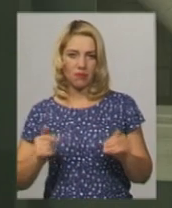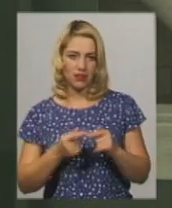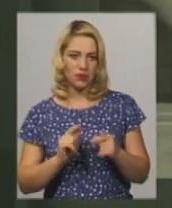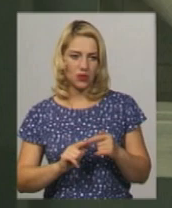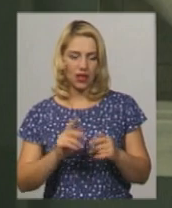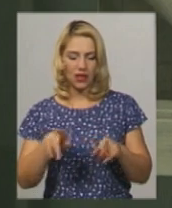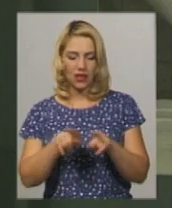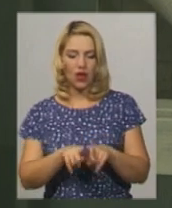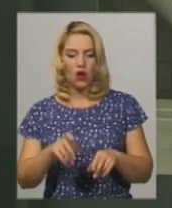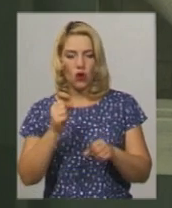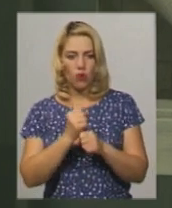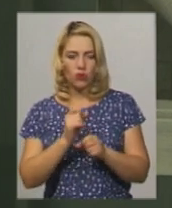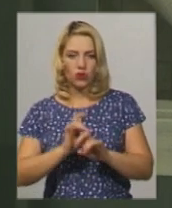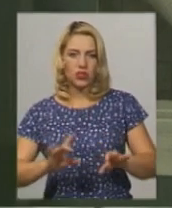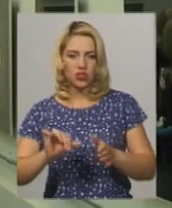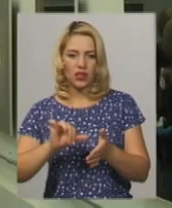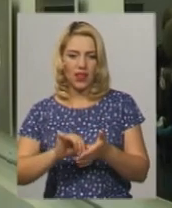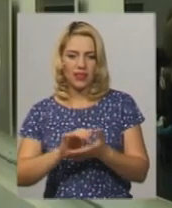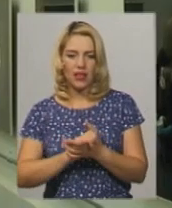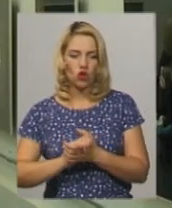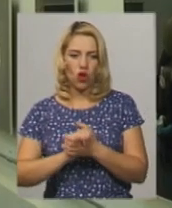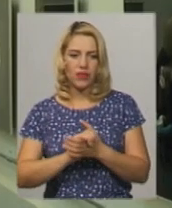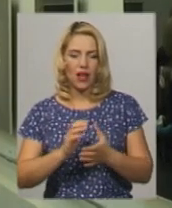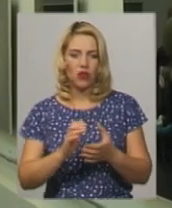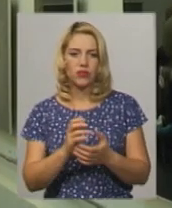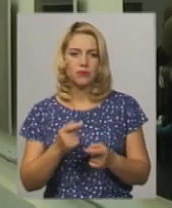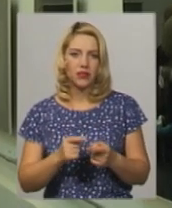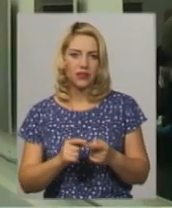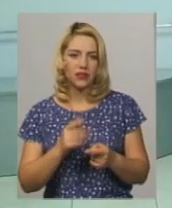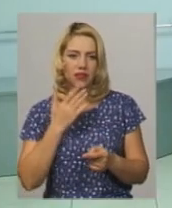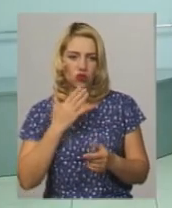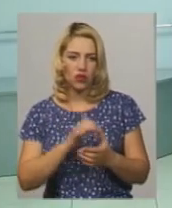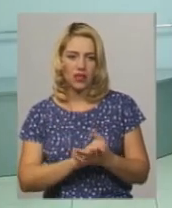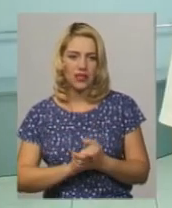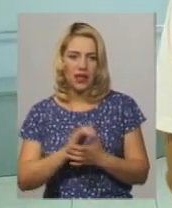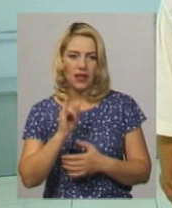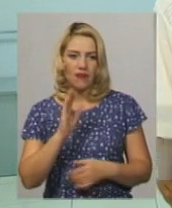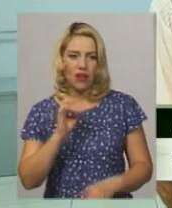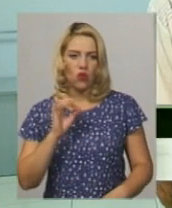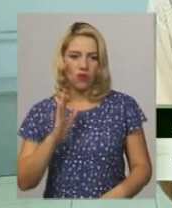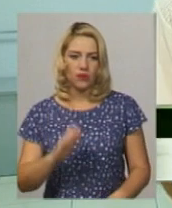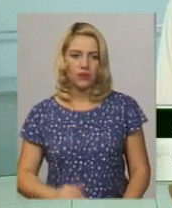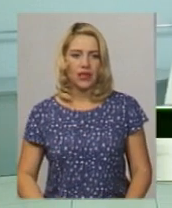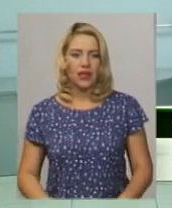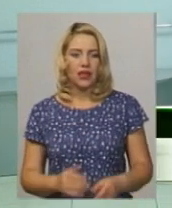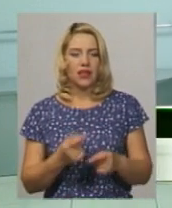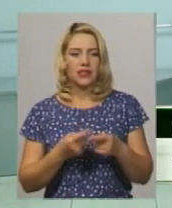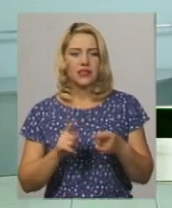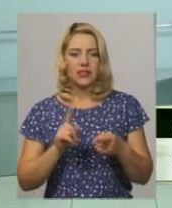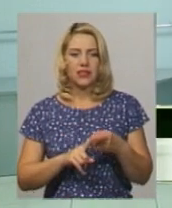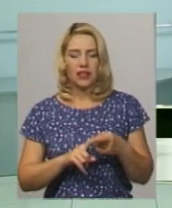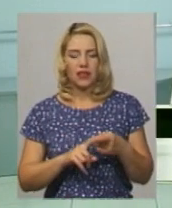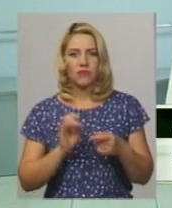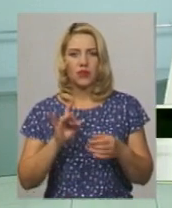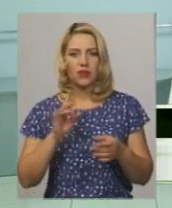Наталії Звіададзе розповідає член Національної спілки фотохудожників Анатолій Іванов. Це відголоски французької школи в